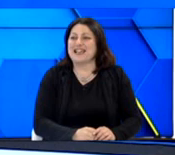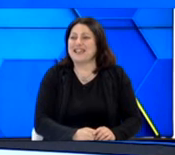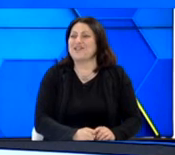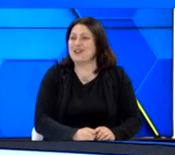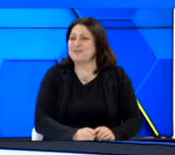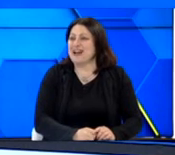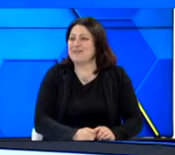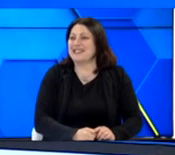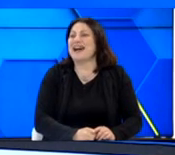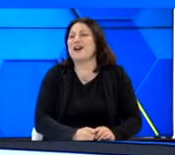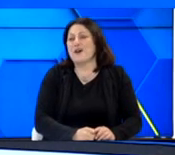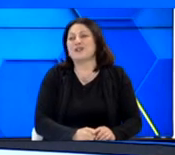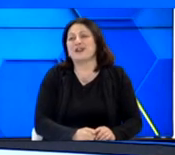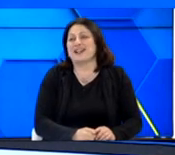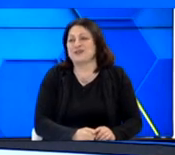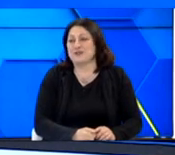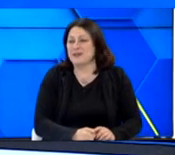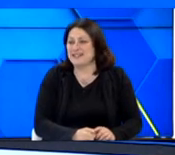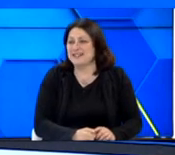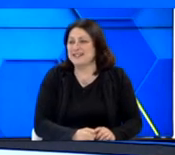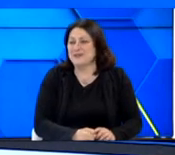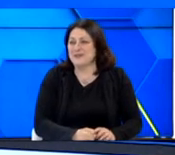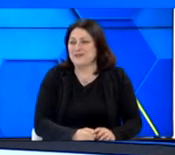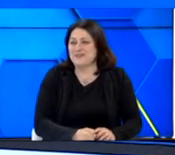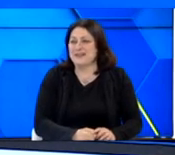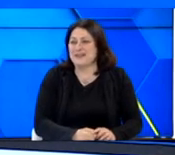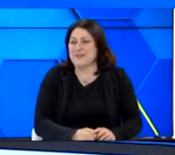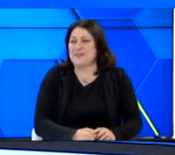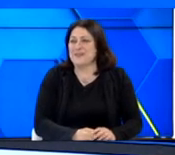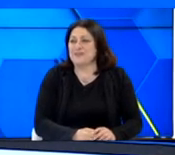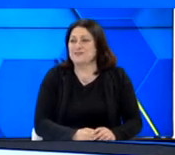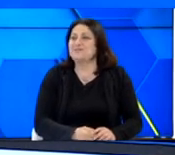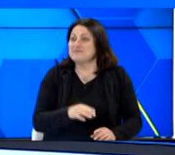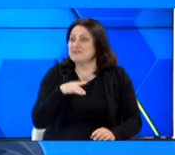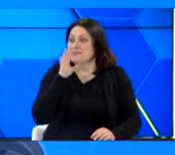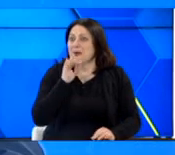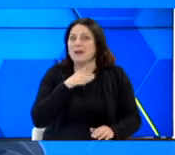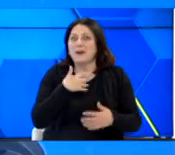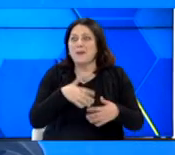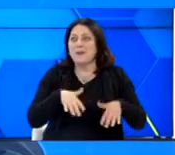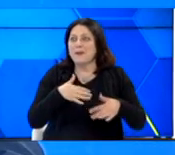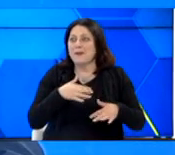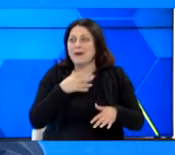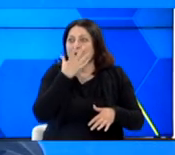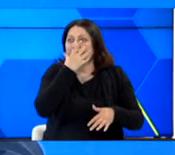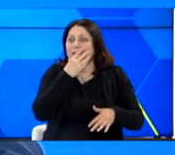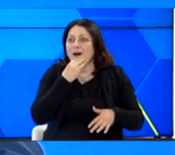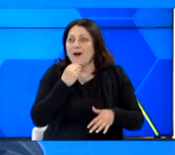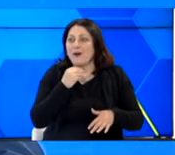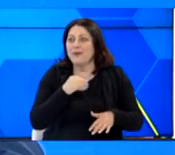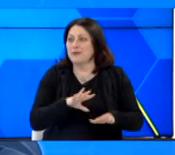Ακριβώς, ακριβώς. Πραγματικά όλοι το λένε αυτό που είπατε. Ήταν κάτι πολύ όμορφο και